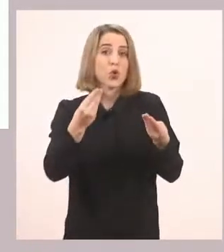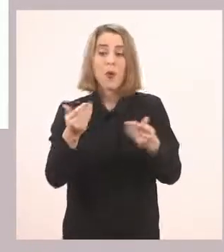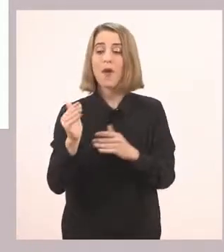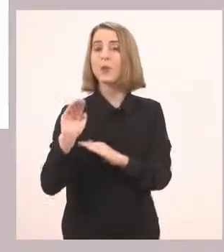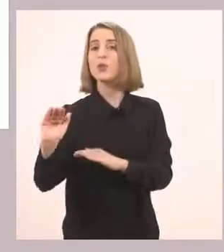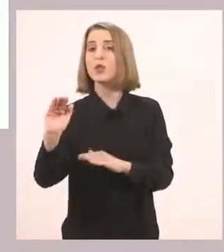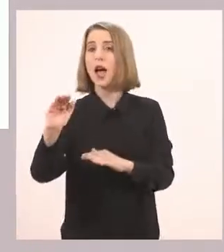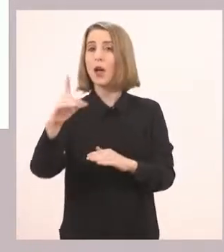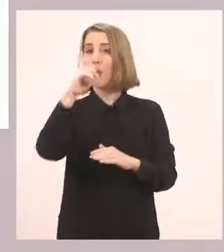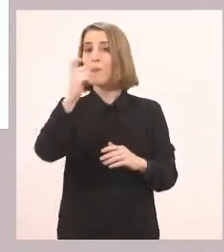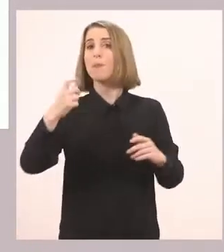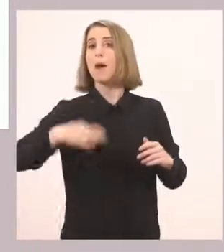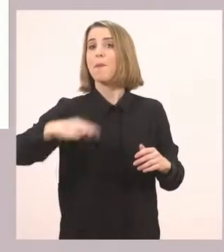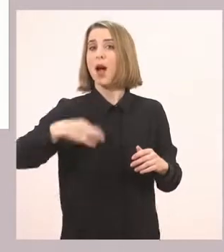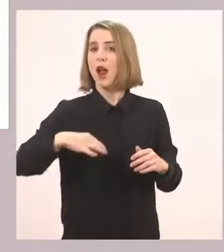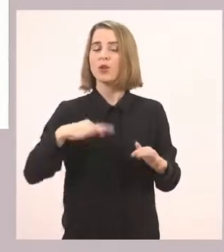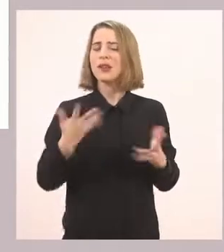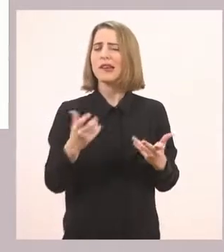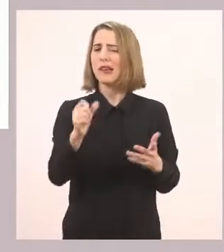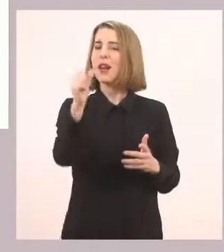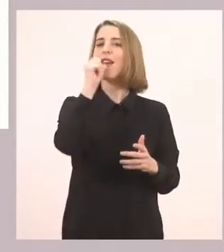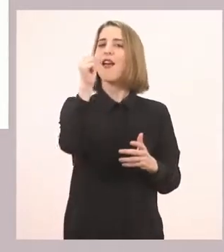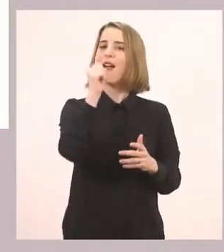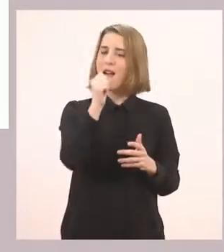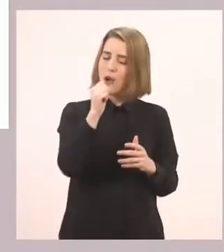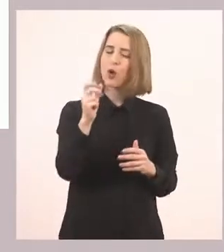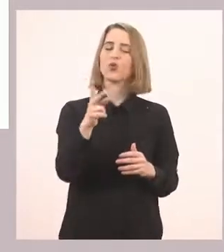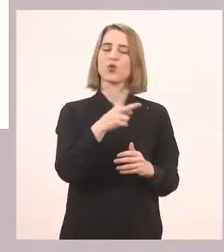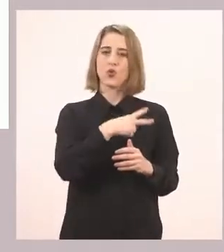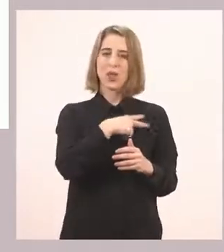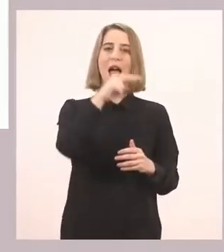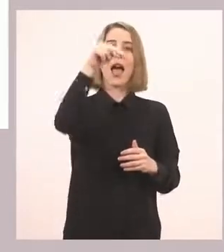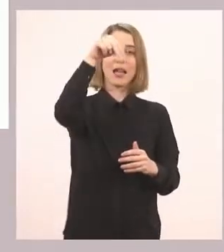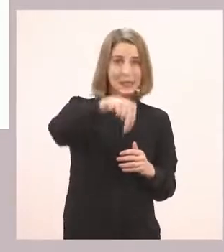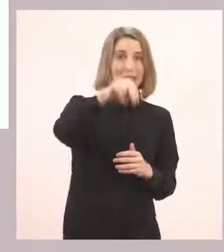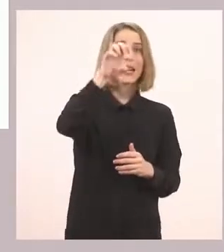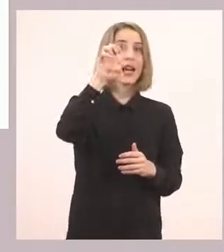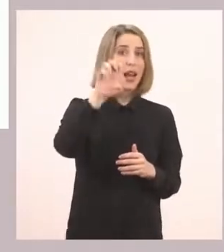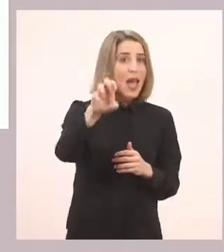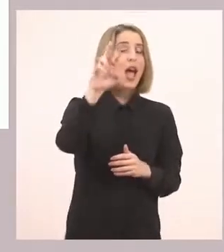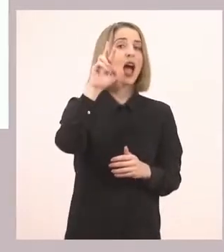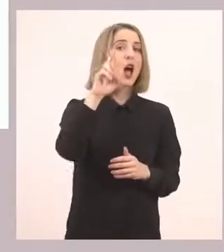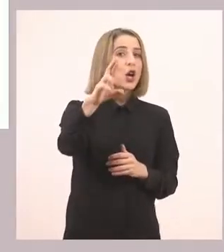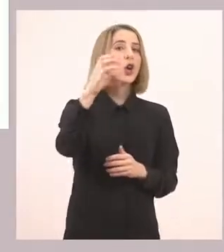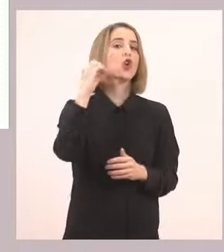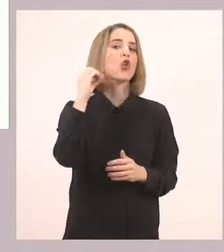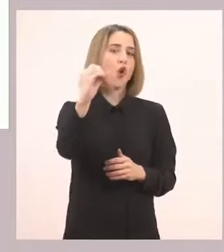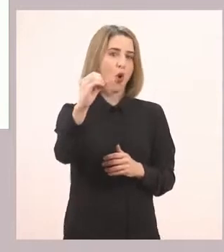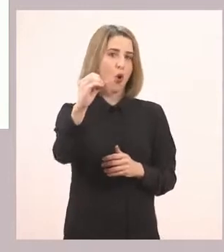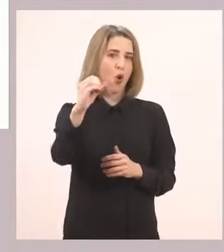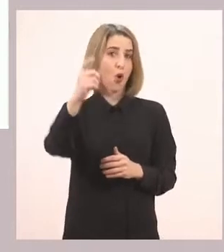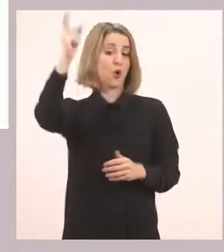Νερό δεν γράψαμε. Και είναι και η ορθογραφία μας αυτή πάντα, έτσι. Για να το γράψουμε νερό.